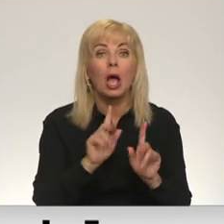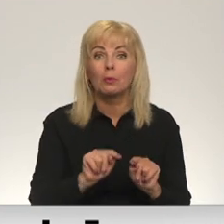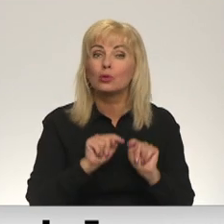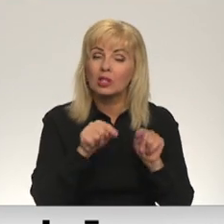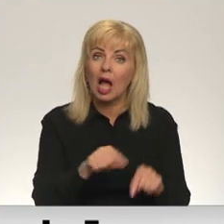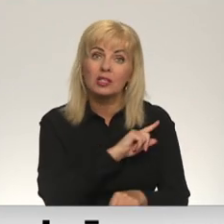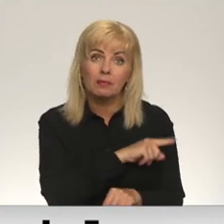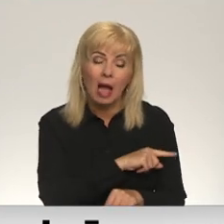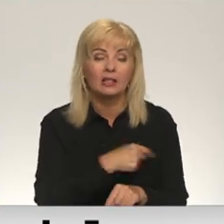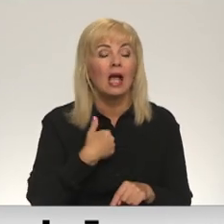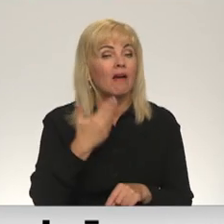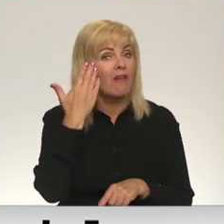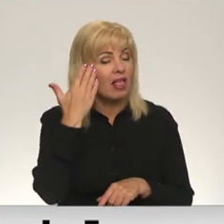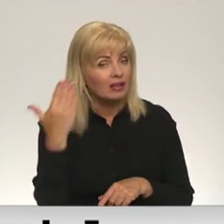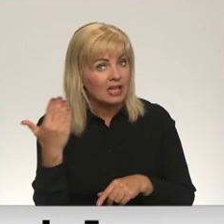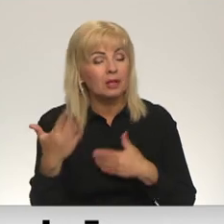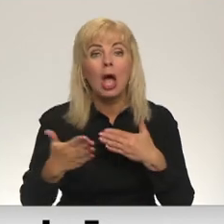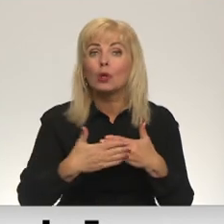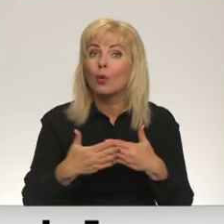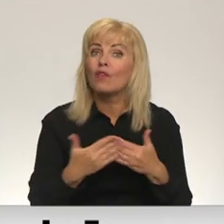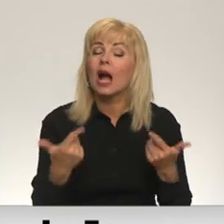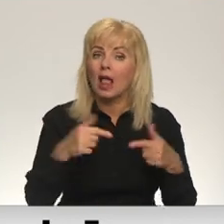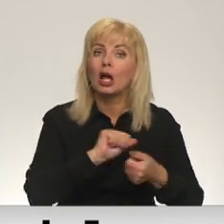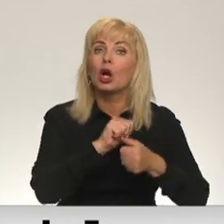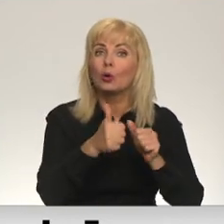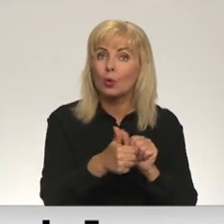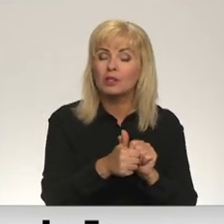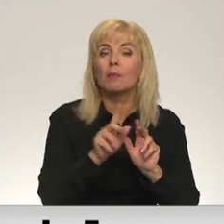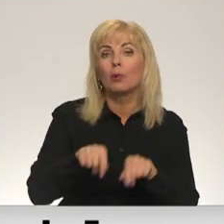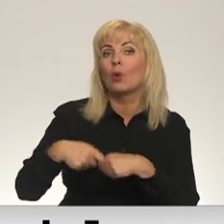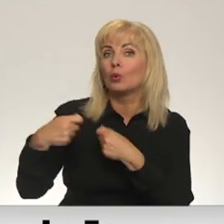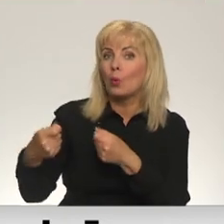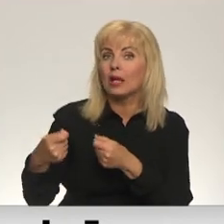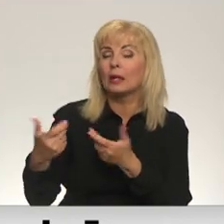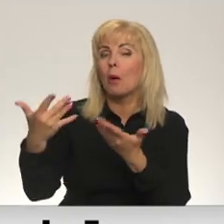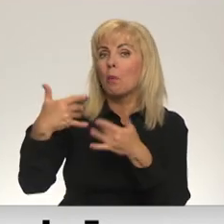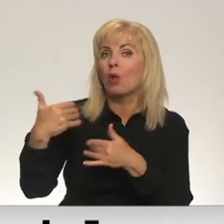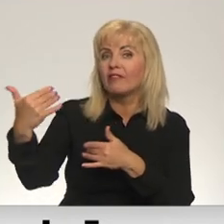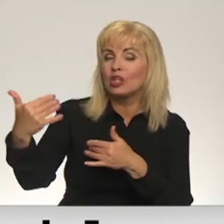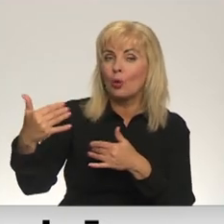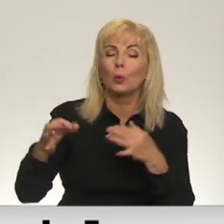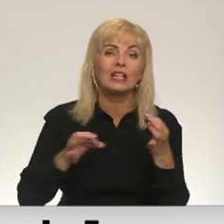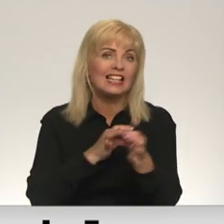spēkā, vēl nesot zināms, bet jau tuvākajā laikā grozījumi tikšot nodoti politiķu diskusijām.